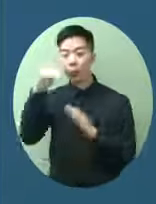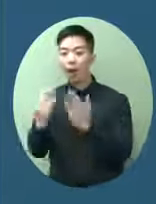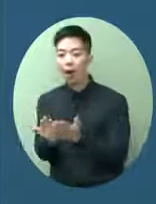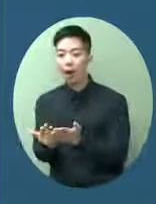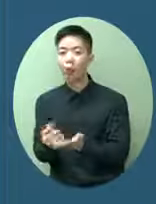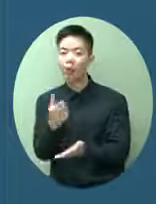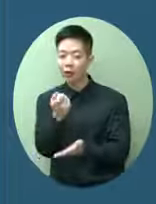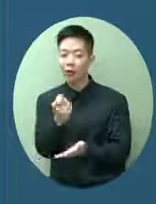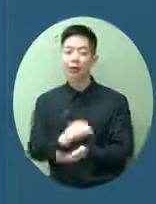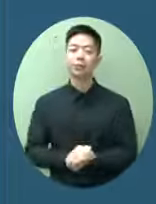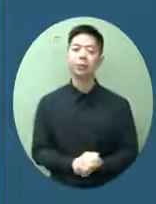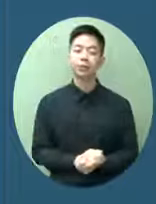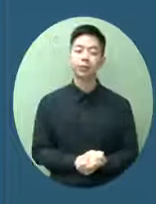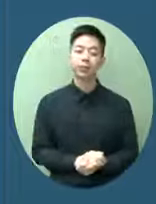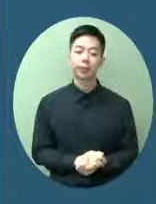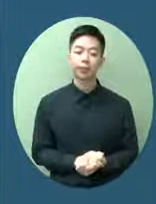間官校的